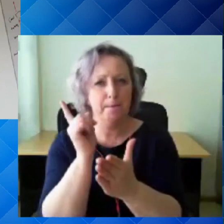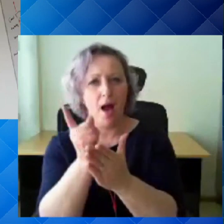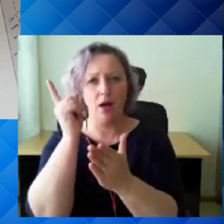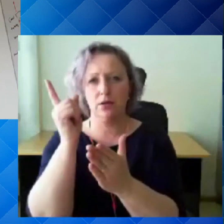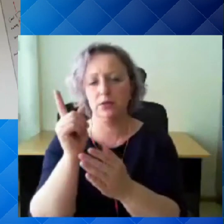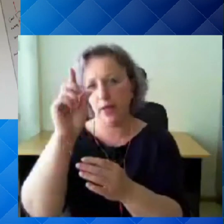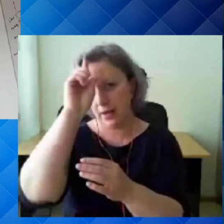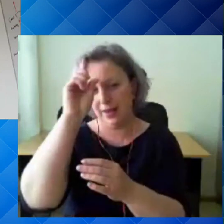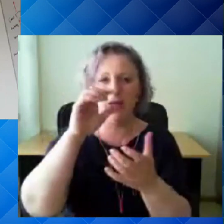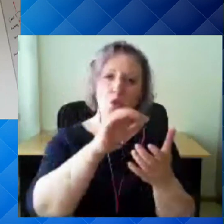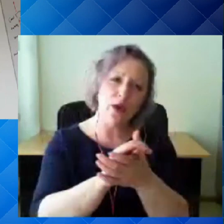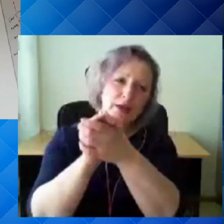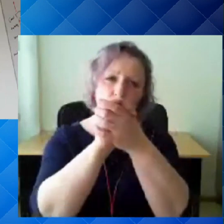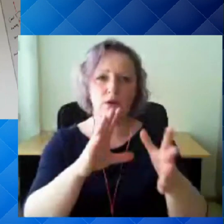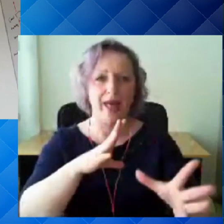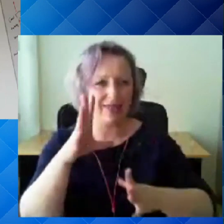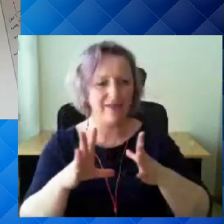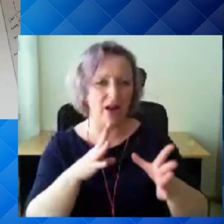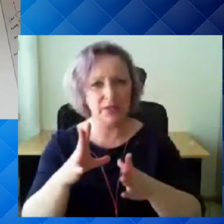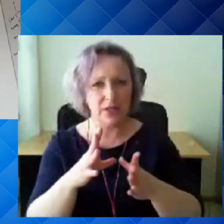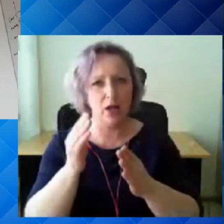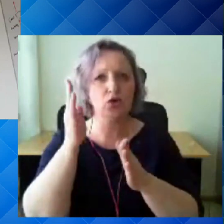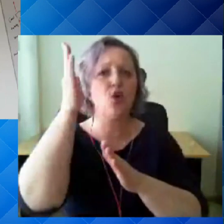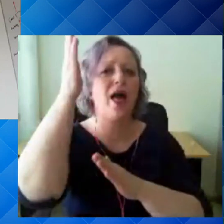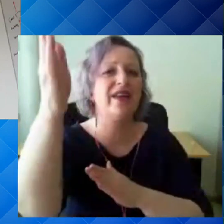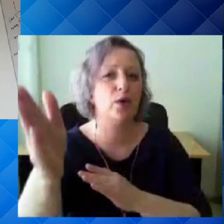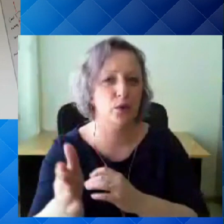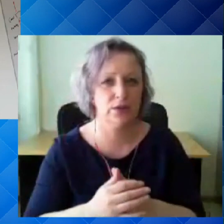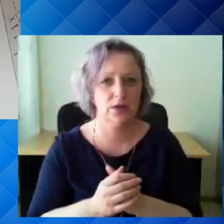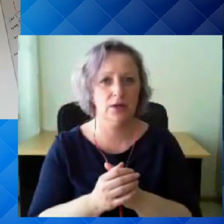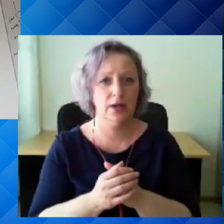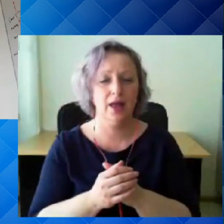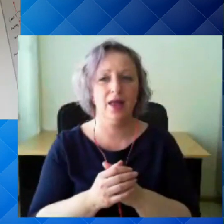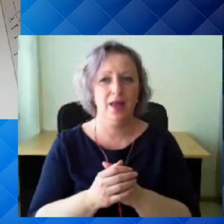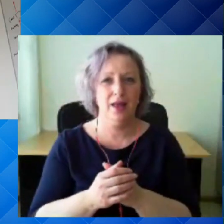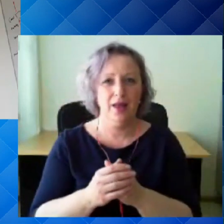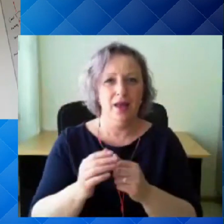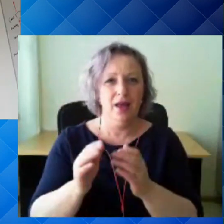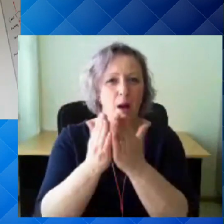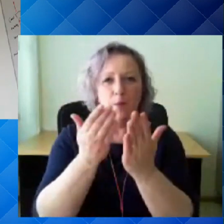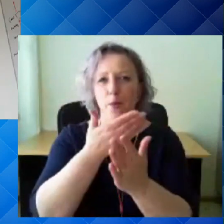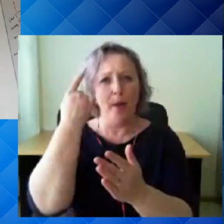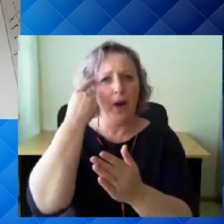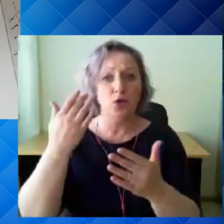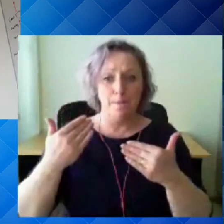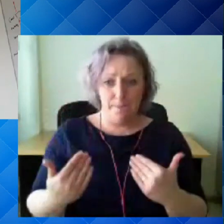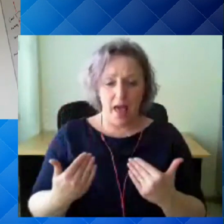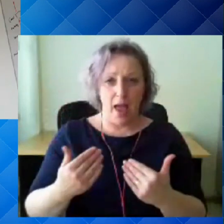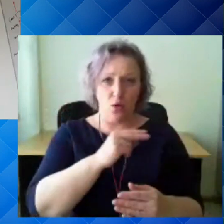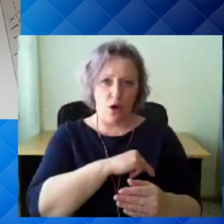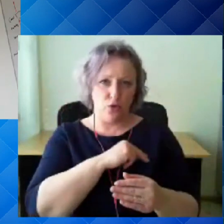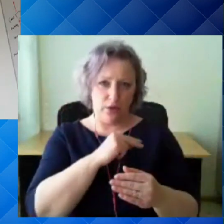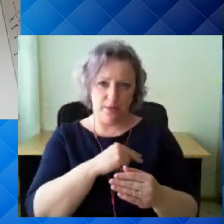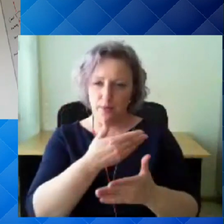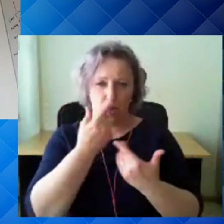ettevalmistama edaspidiseks või tulevikuks. See ei ole mõeldud tarbimiseks või rakendamiseks tänasel aja etkel